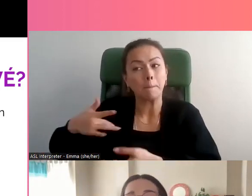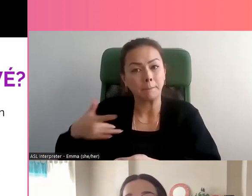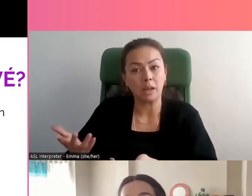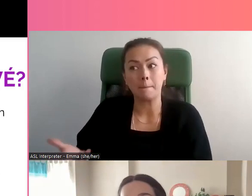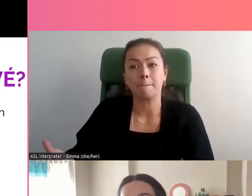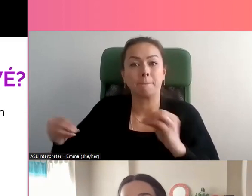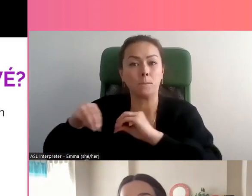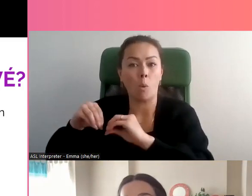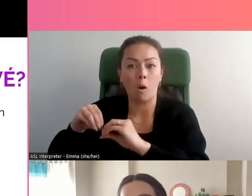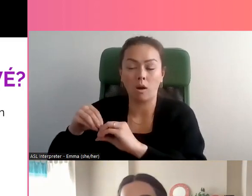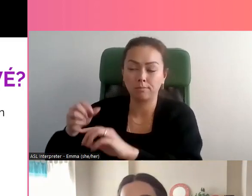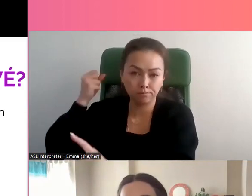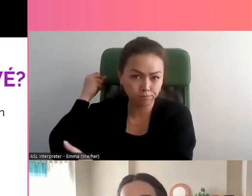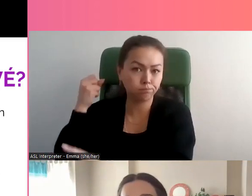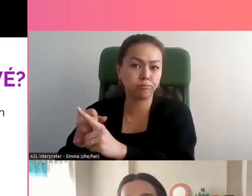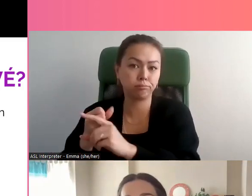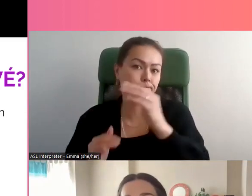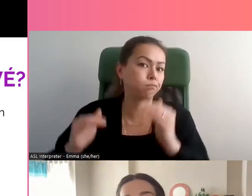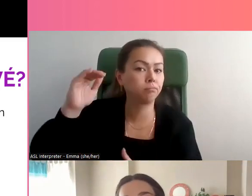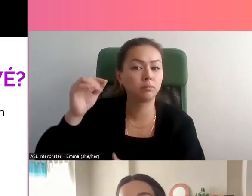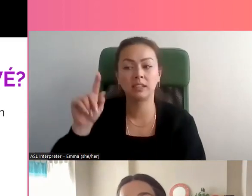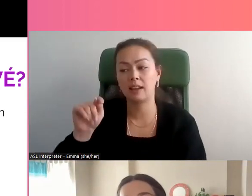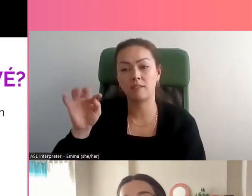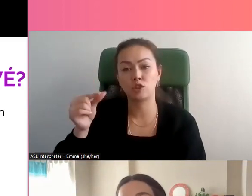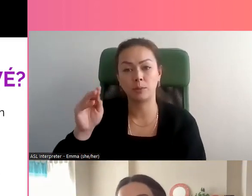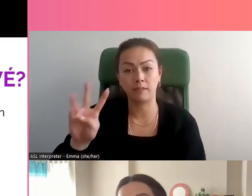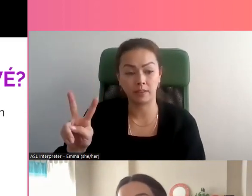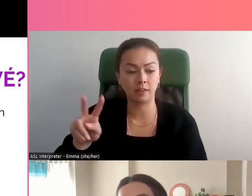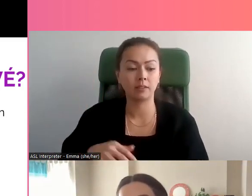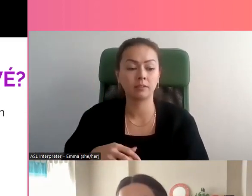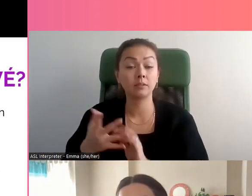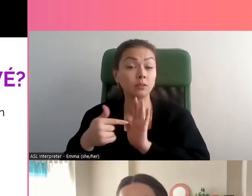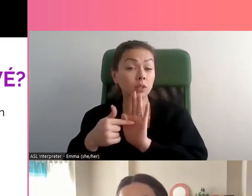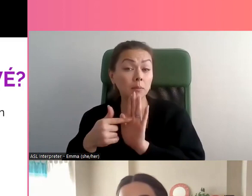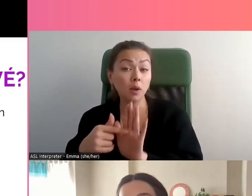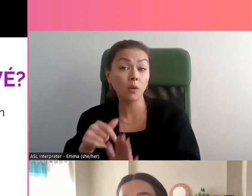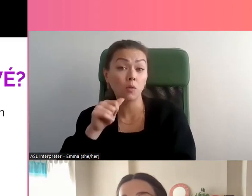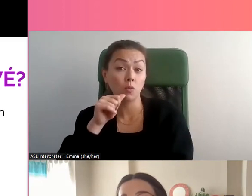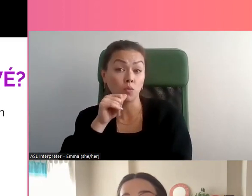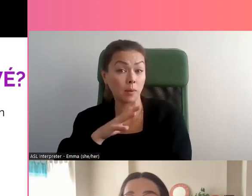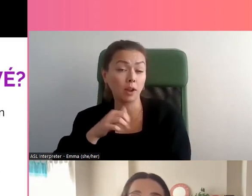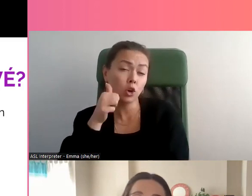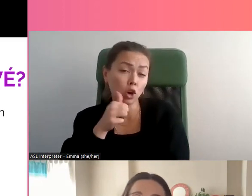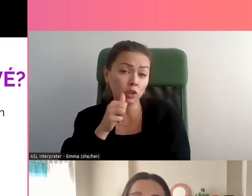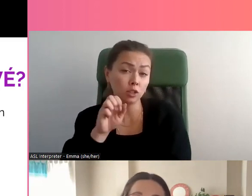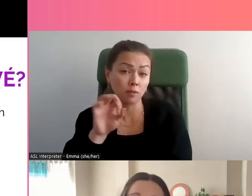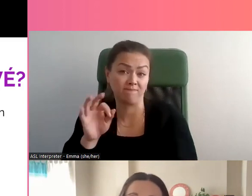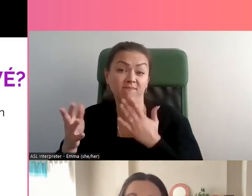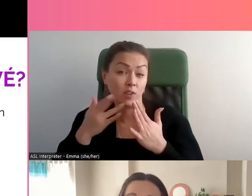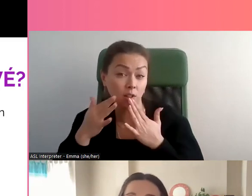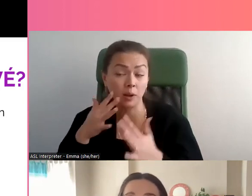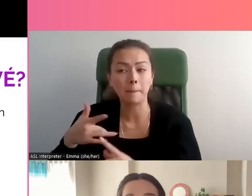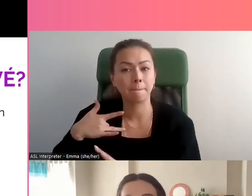divers croisements sont plus à risque et plus impactés par ce type de violence. Par exemple, les femmes et les filles de couleur